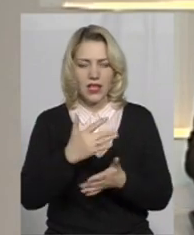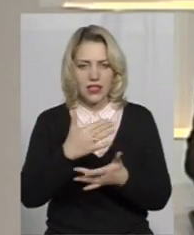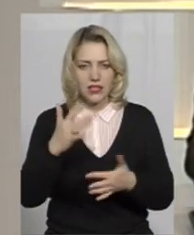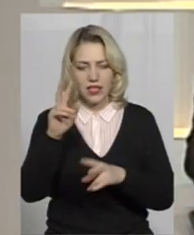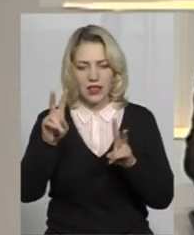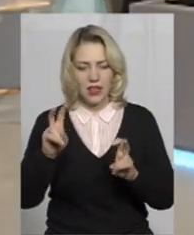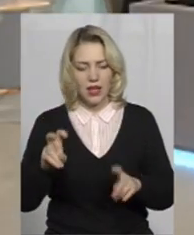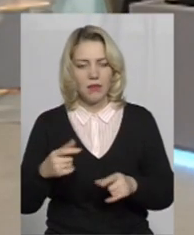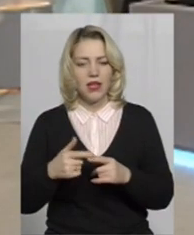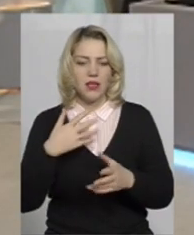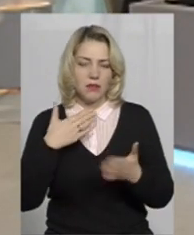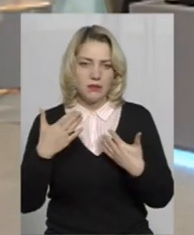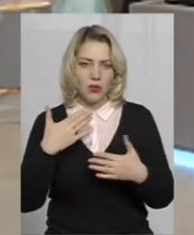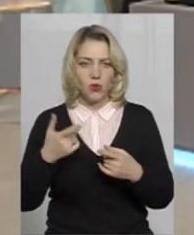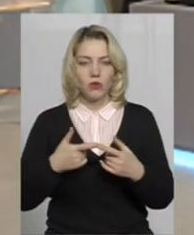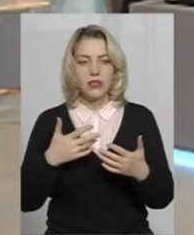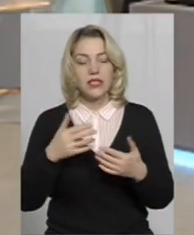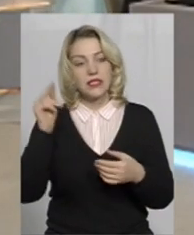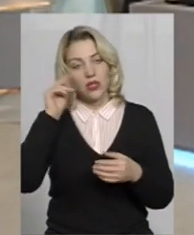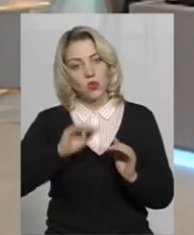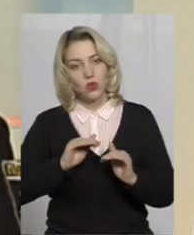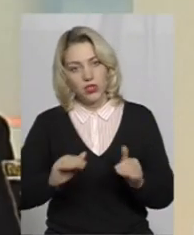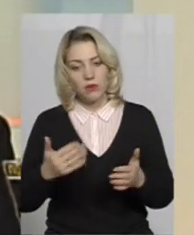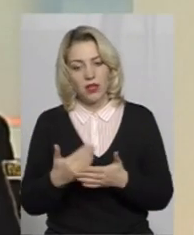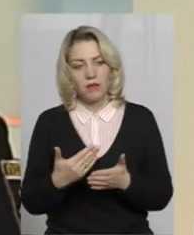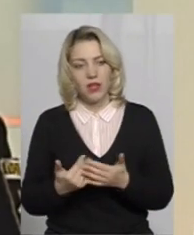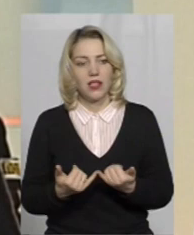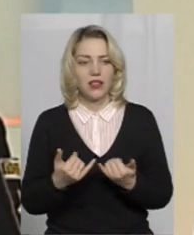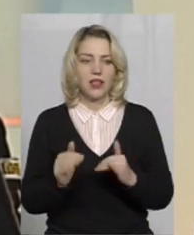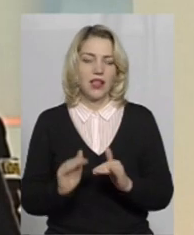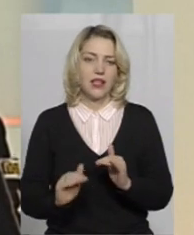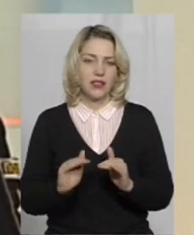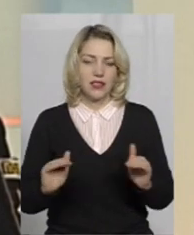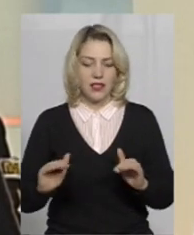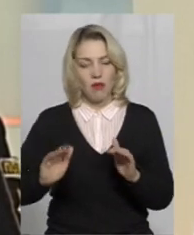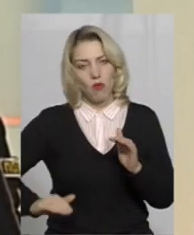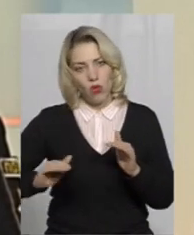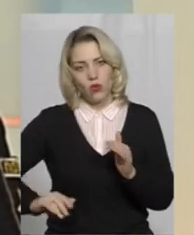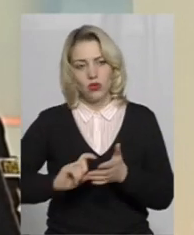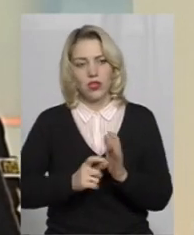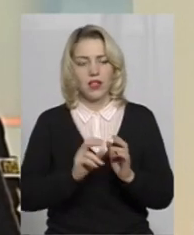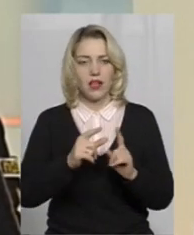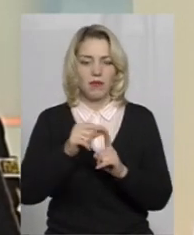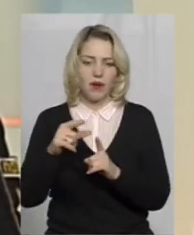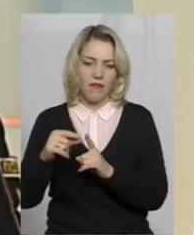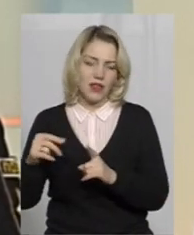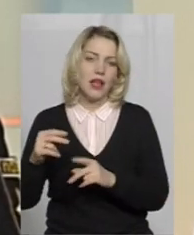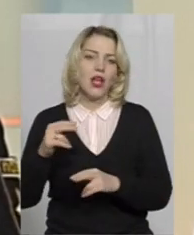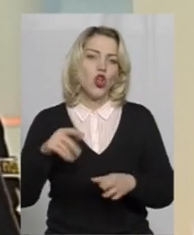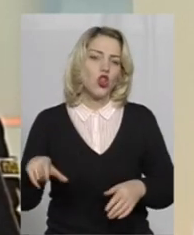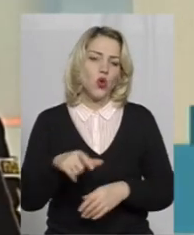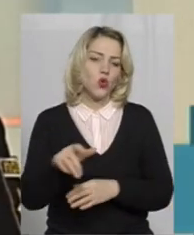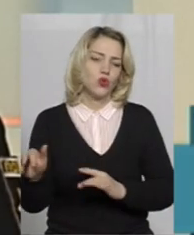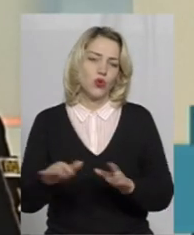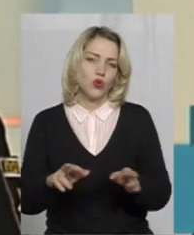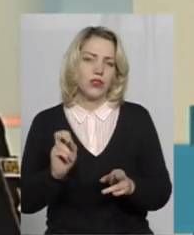спілкуємося з учнями. Наприклад, для молодших класів це як правила дорожнього руху, тобто, безпечна дорога до